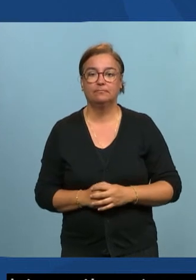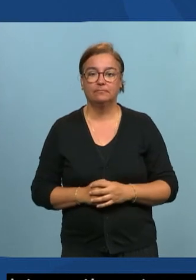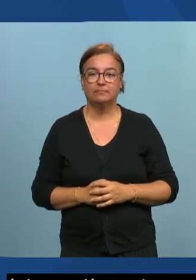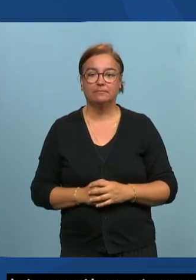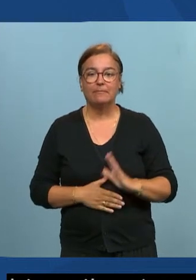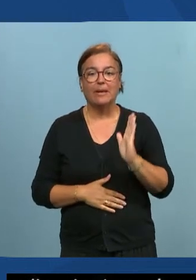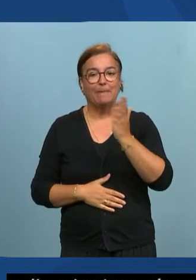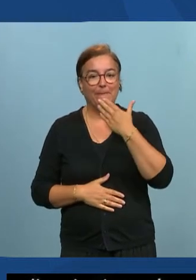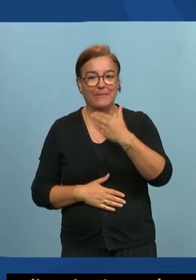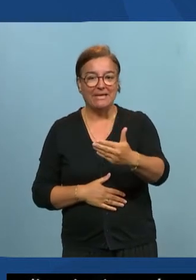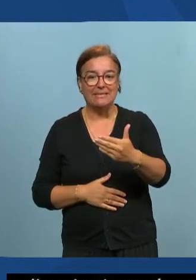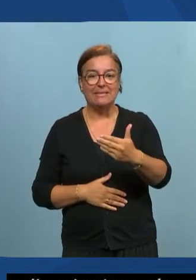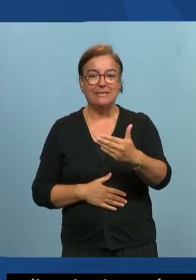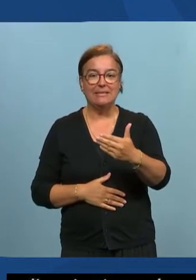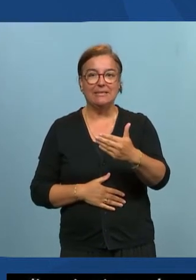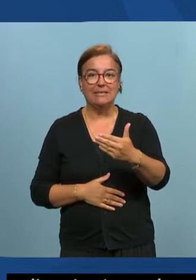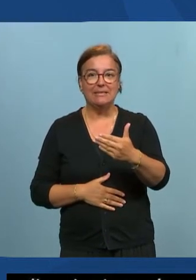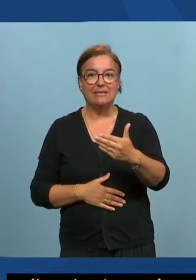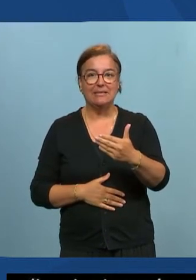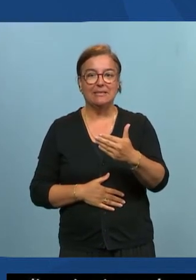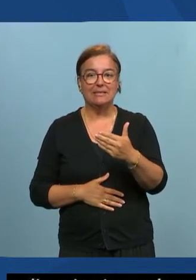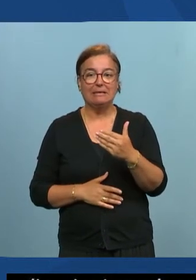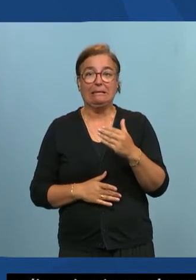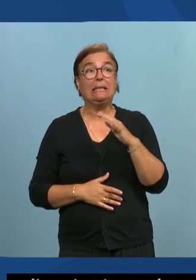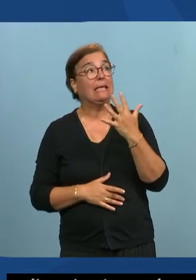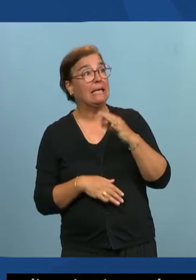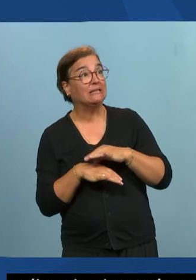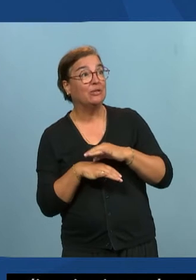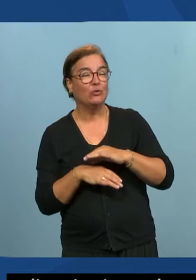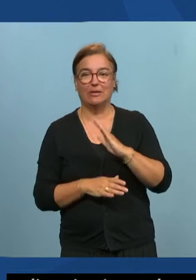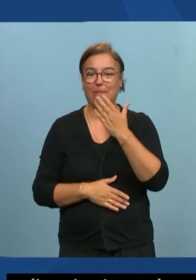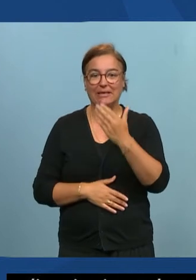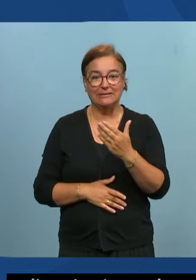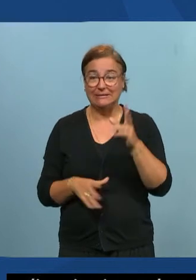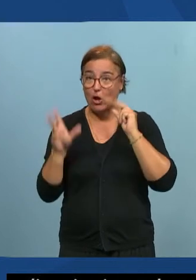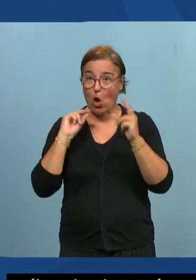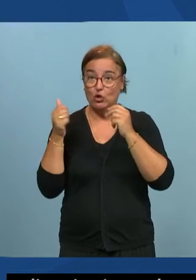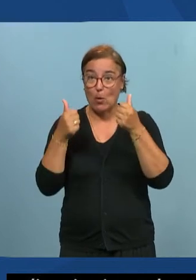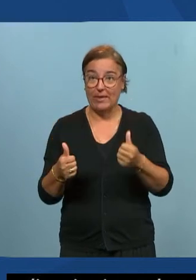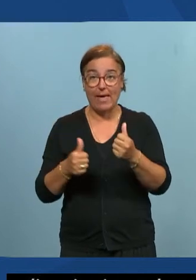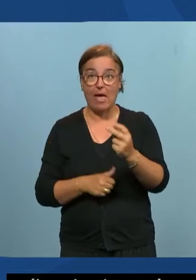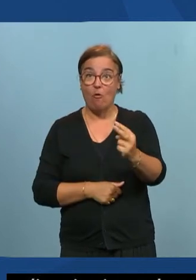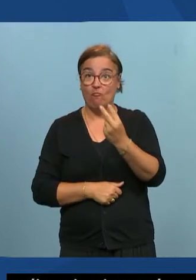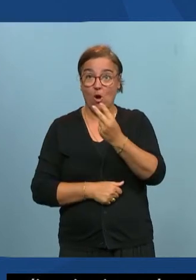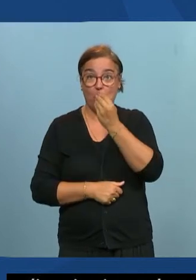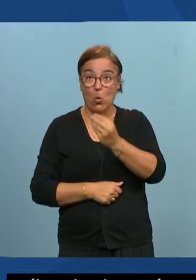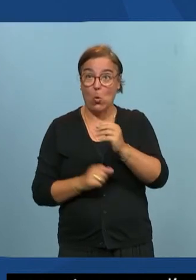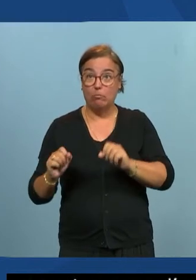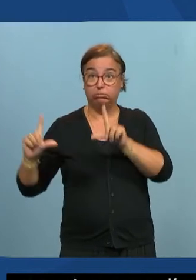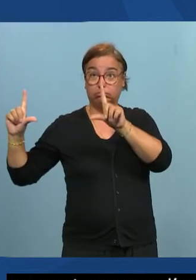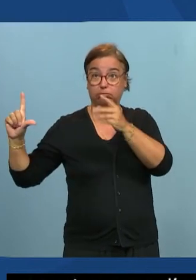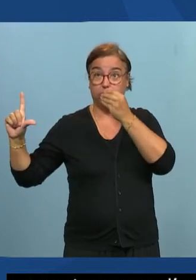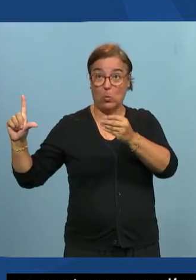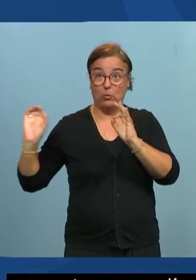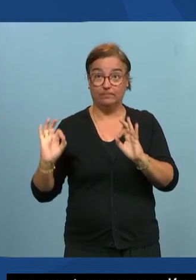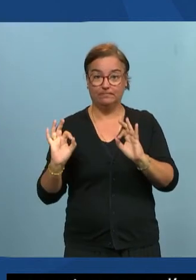Merci à 15 minutes Vous me voyez vous m'entendez bien et vous voyez ma présentation tout est